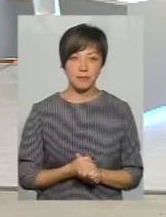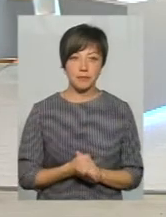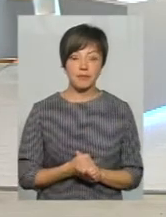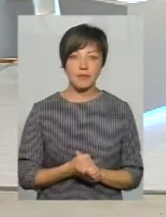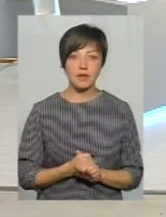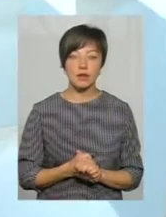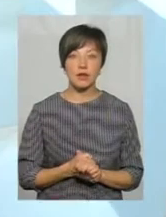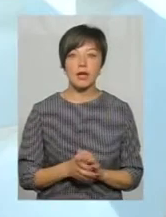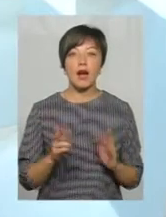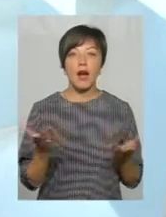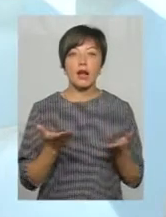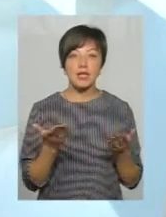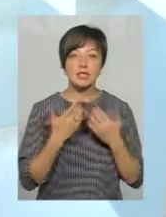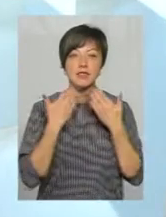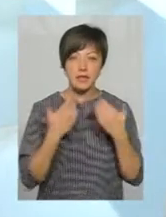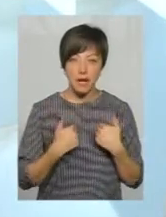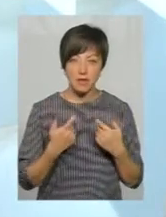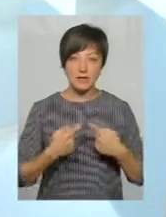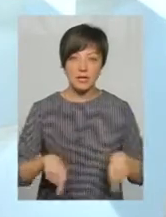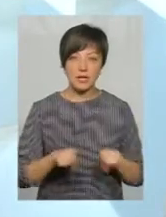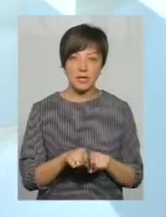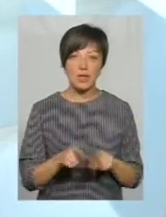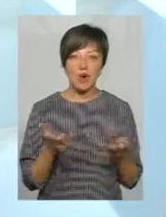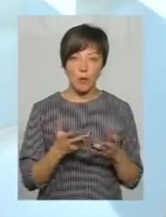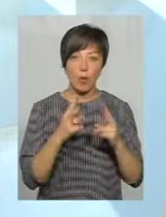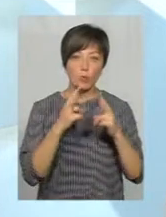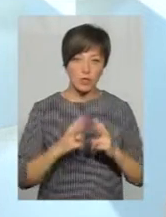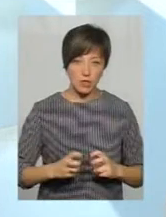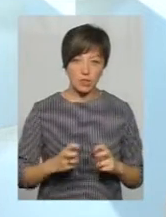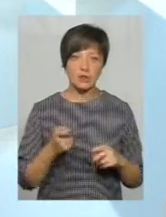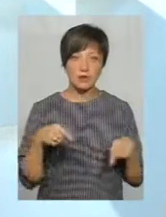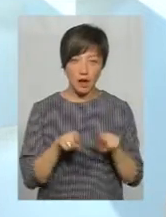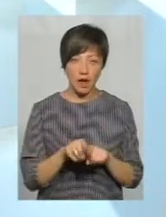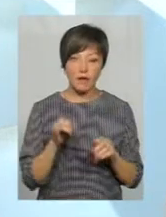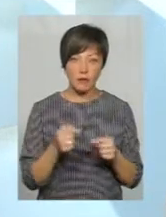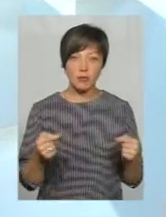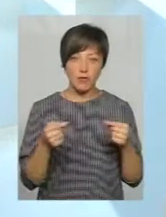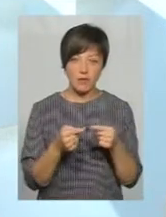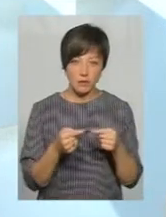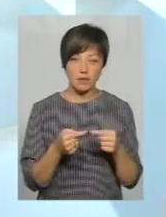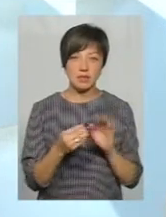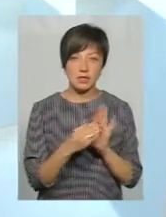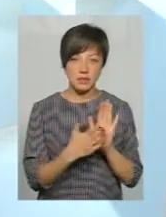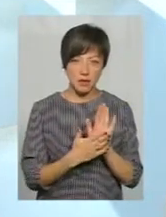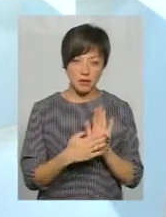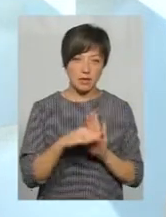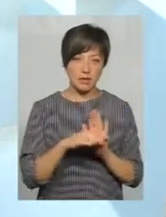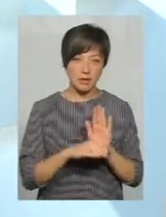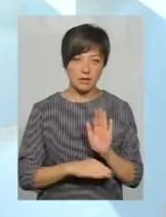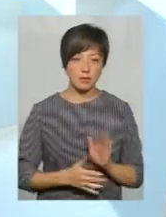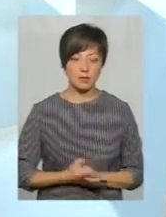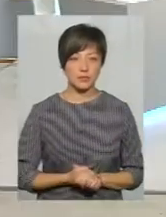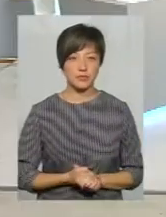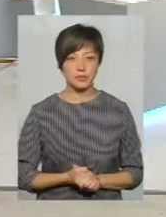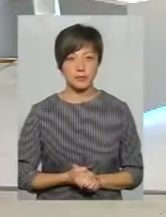Так, яка кількість звертається до нас в відділення, таку, яку ми обстежуємо, така і, відповідно, ми ставимо до реєстру.